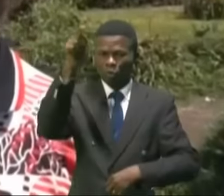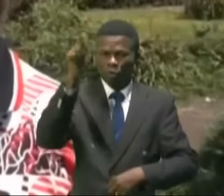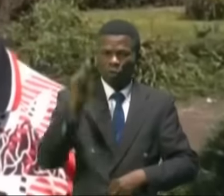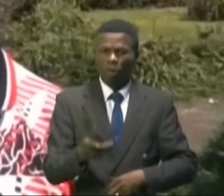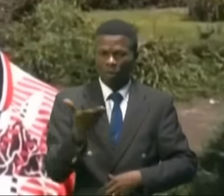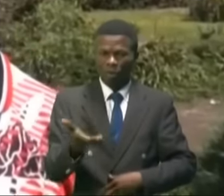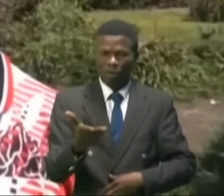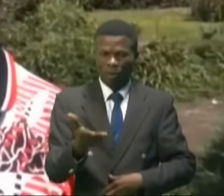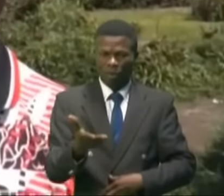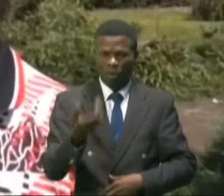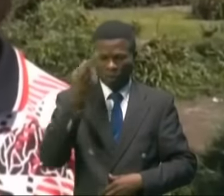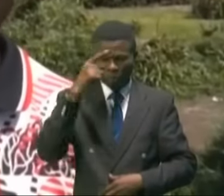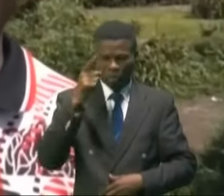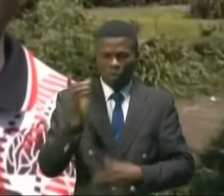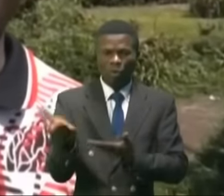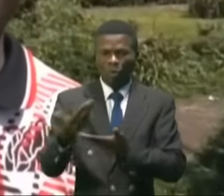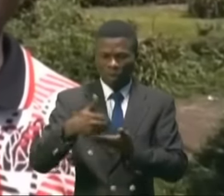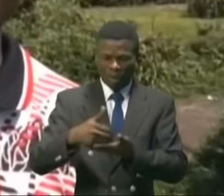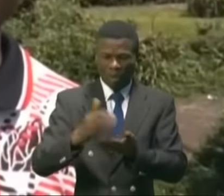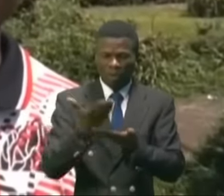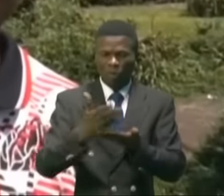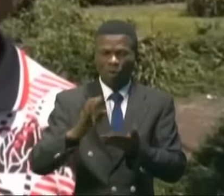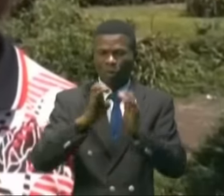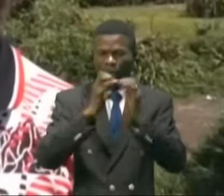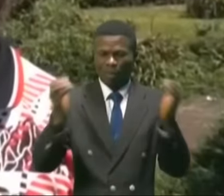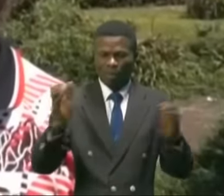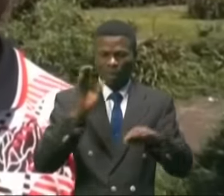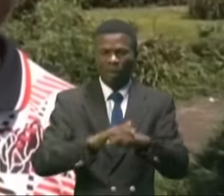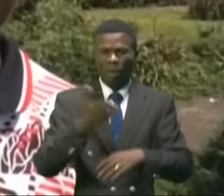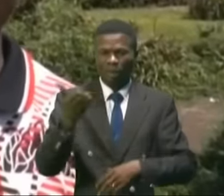armée pour que tout le monde qui a fui Boué-Rimana revienne.